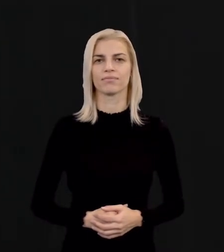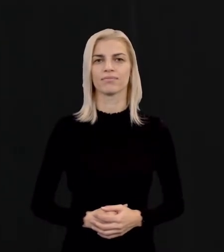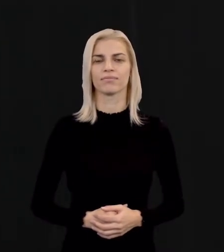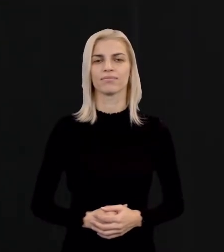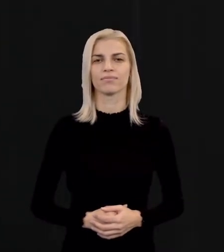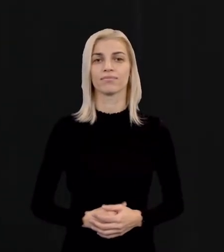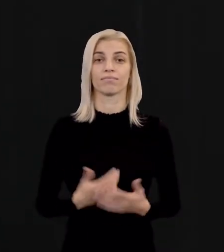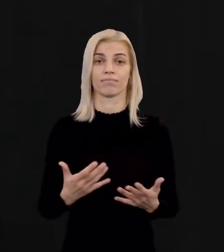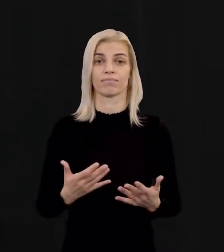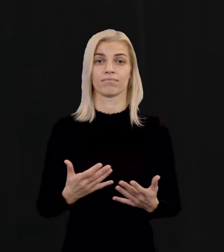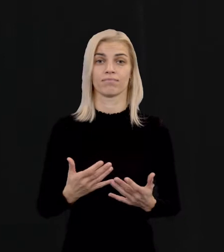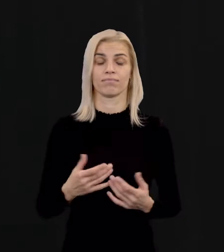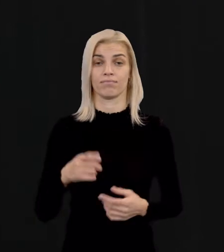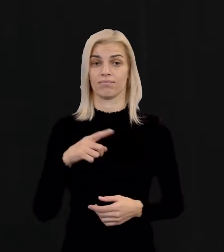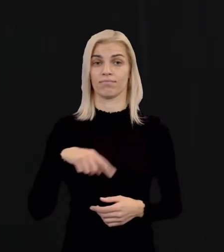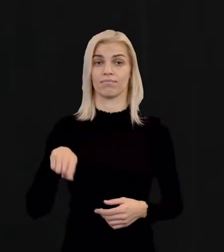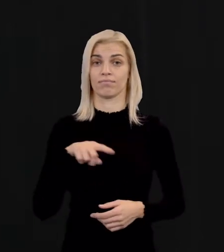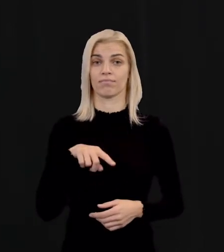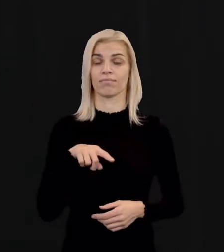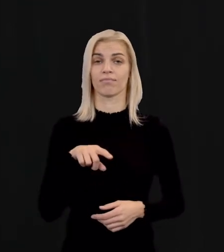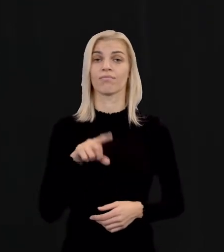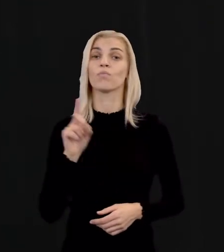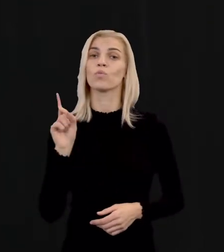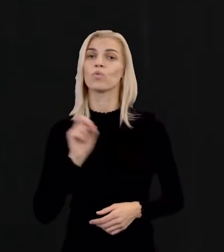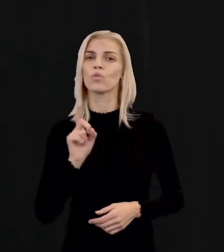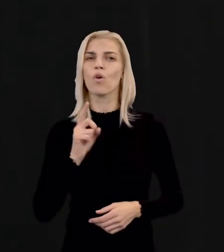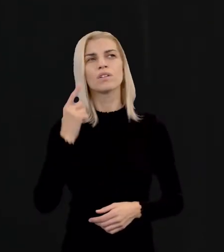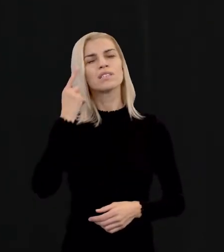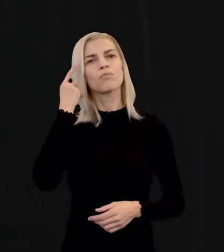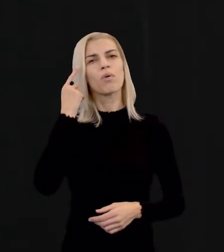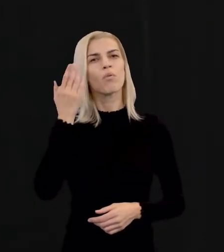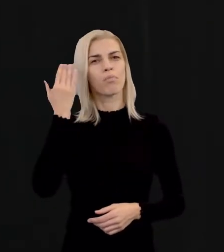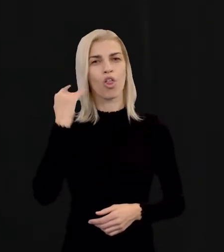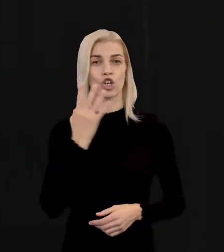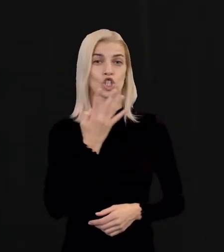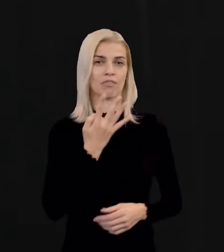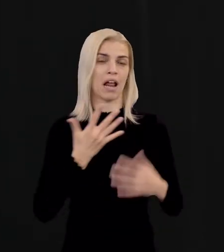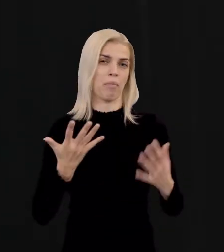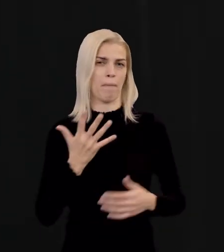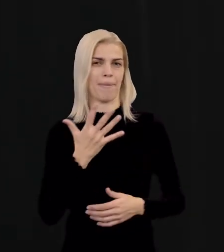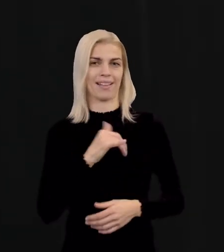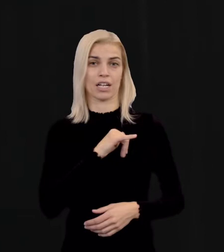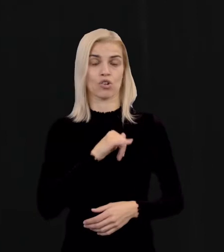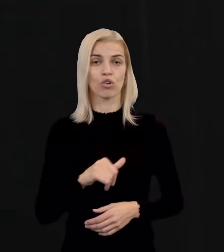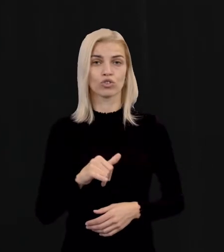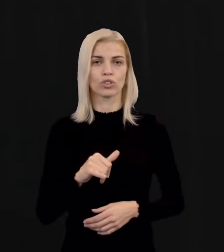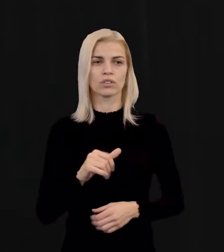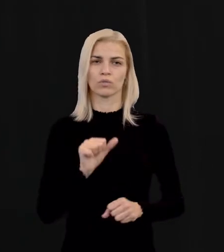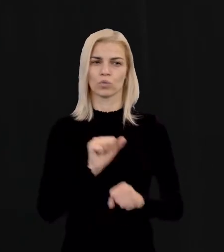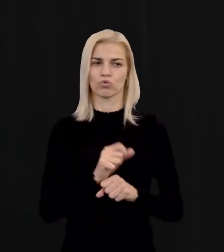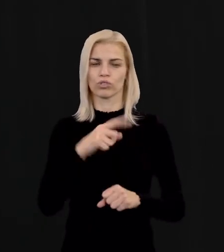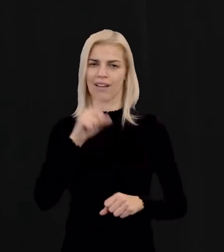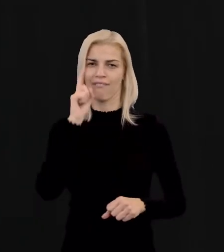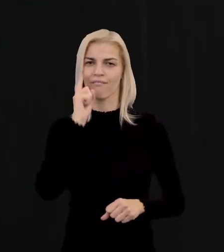A tí z vás, ktorí si spomenú na štvrtý ročník a možno aj piatý ročník, už čo to